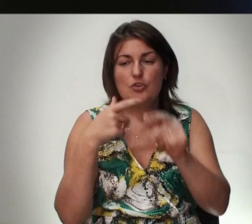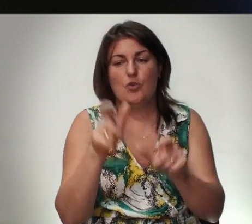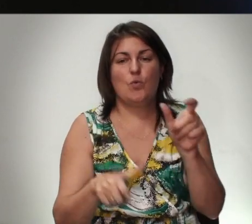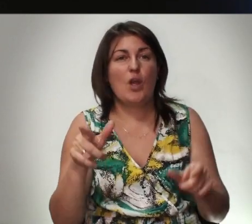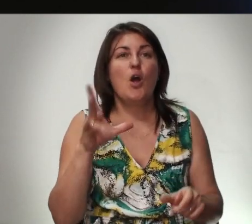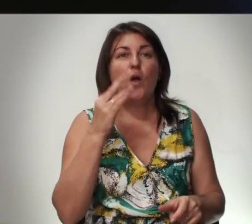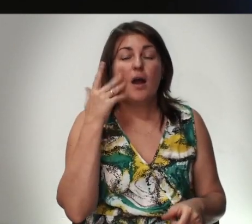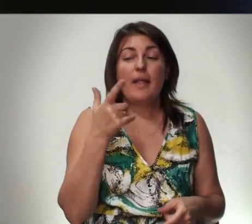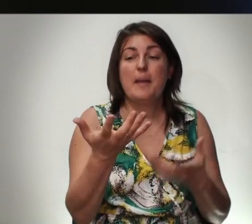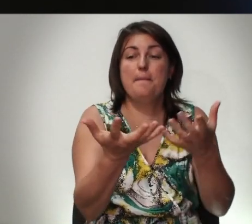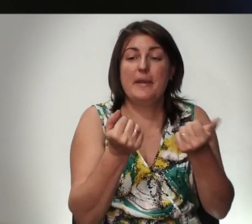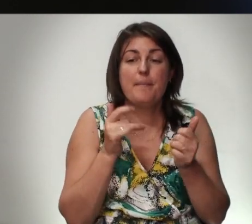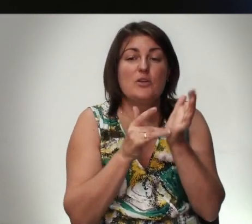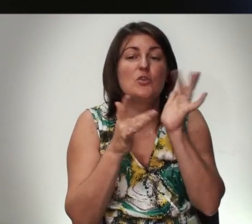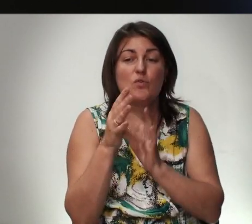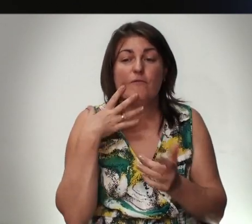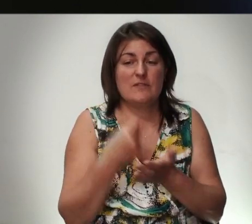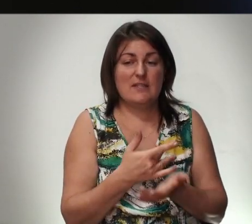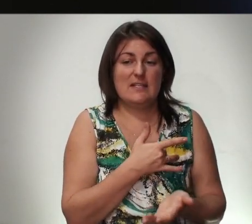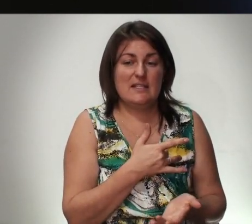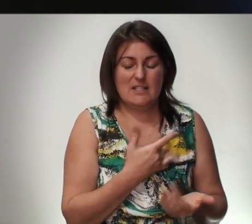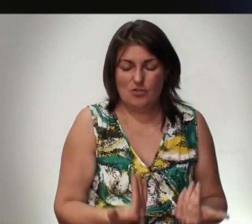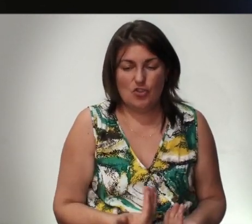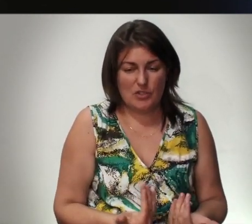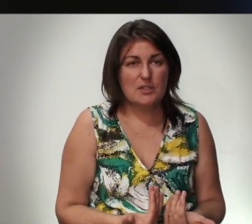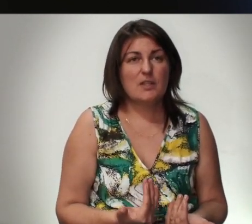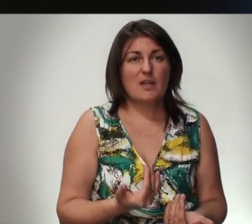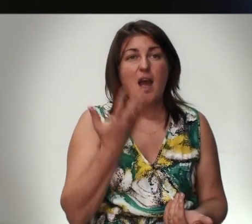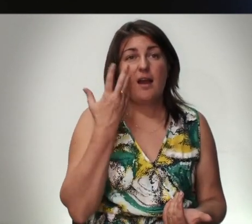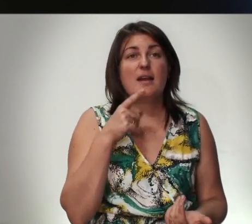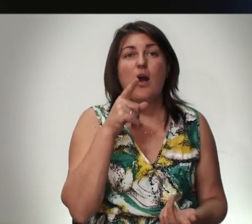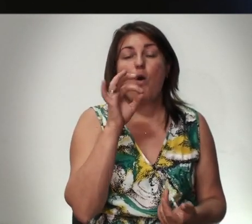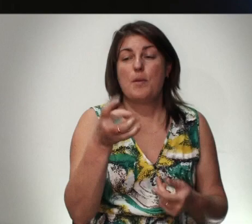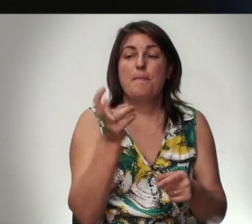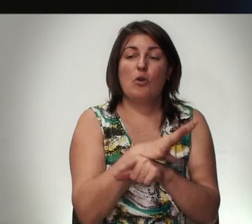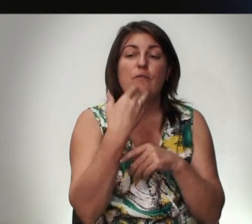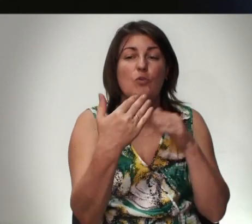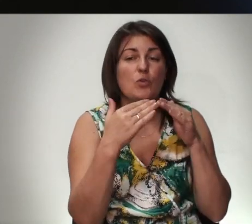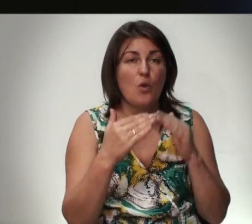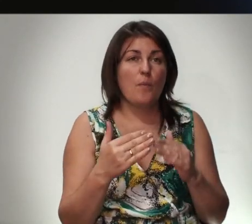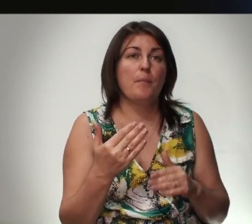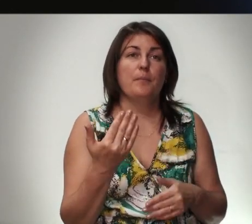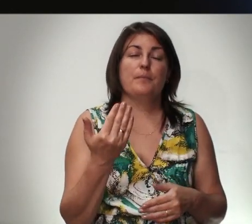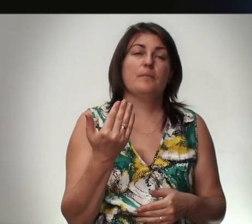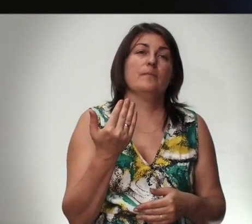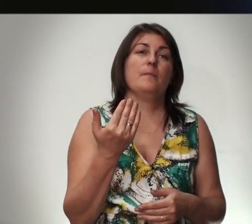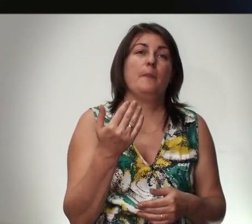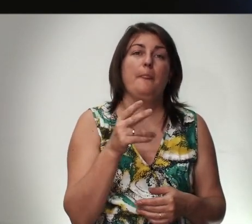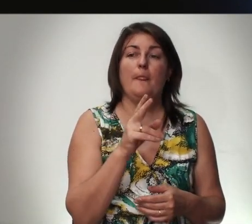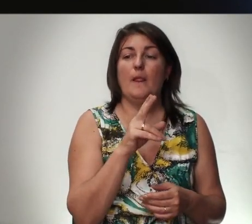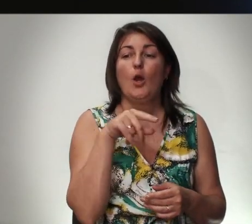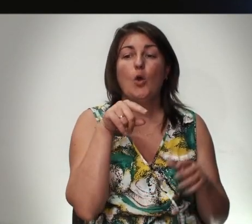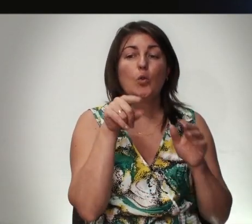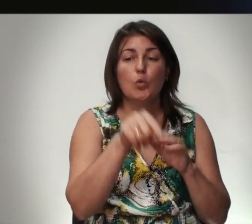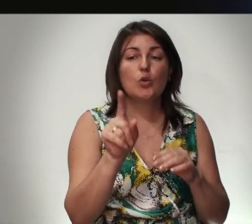Но Когда Ты Принимаешь Иисуса Христа В своей Жизни Когда Он Приходит В твой Дом То